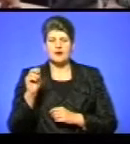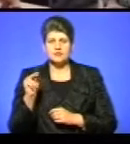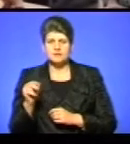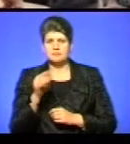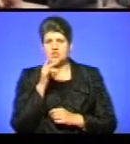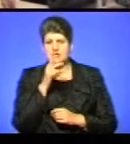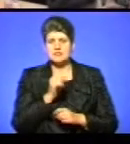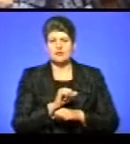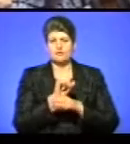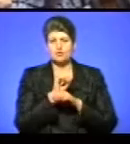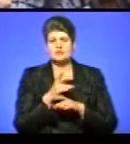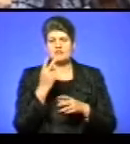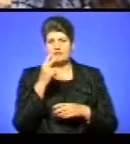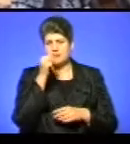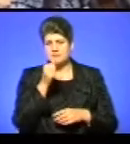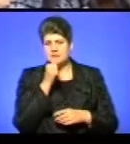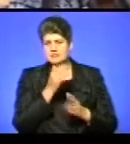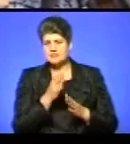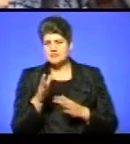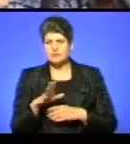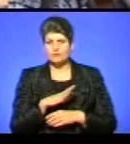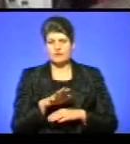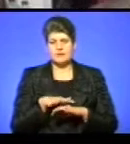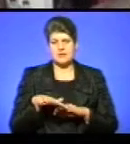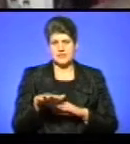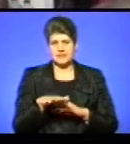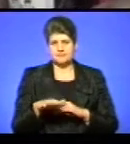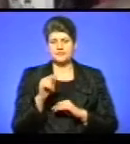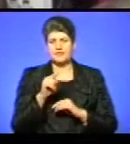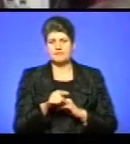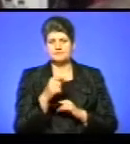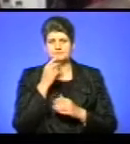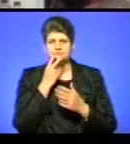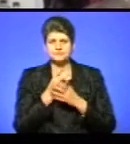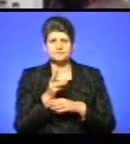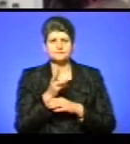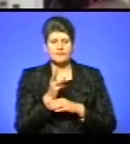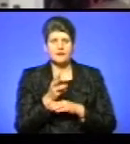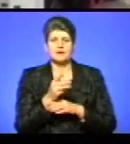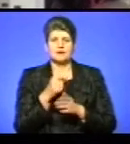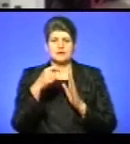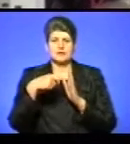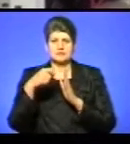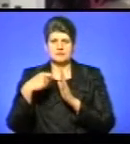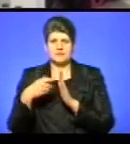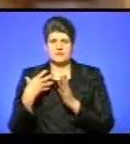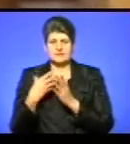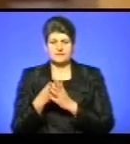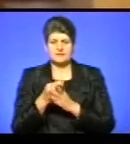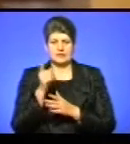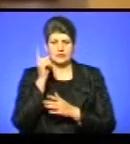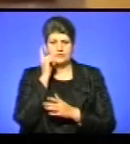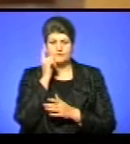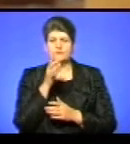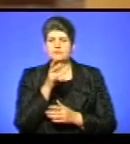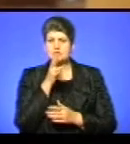Революції Гідності два місяці поспіль перебував на Майдані. Він демонструє відео, яке знімав на власний телефон. Під час